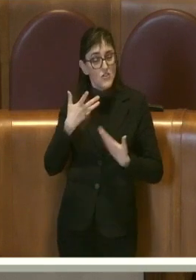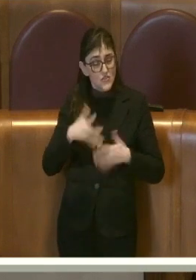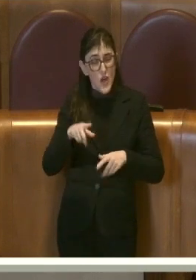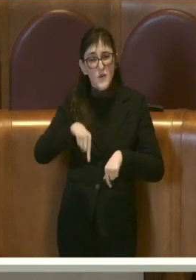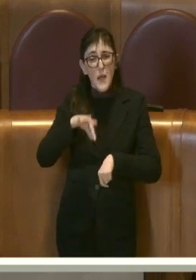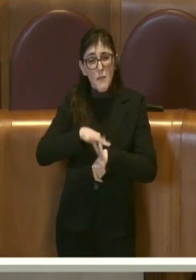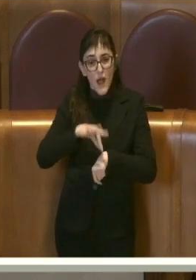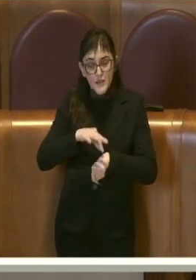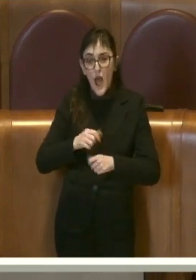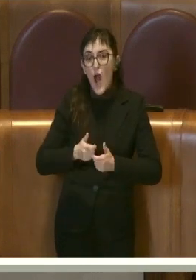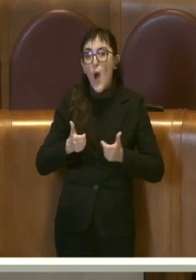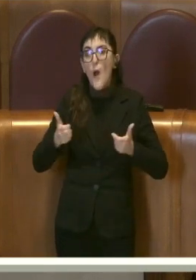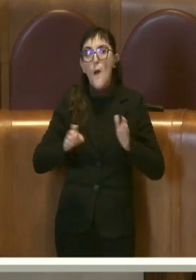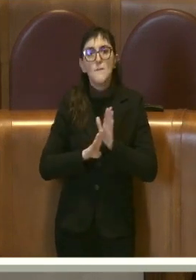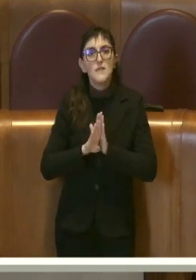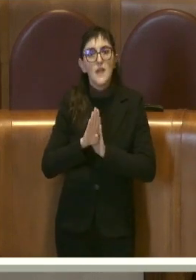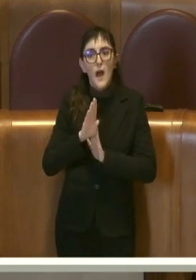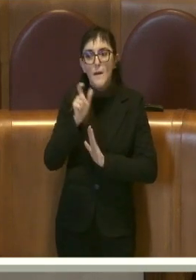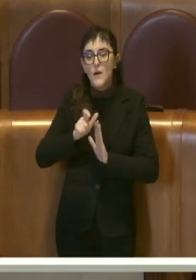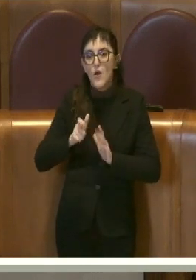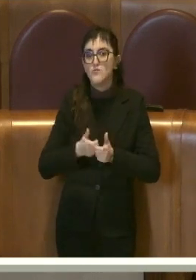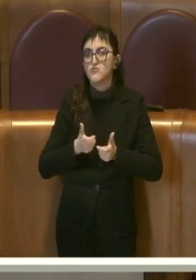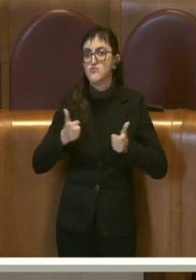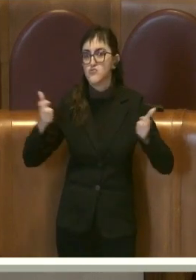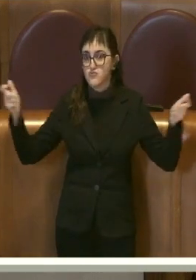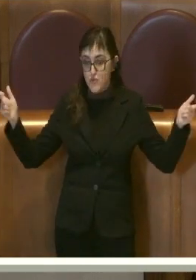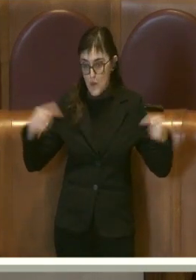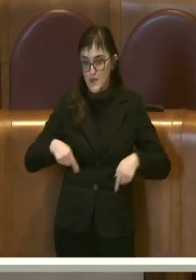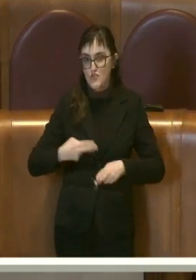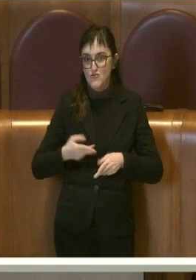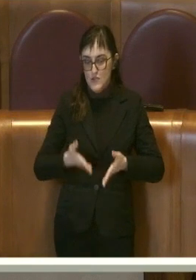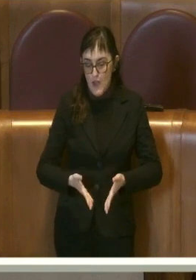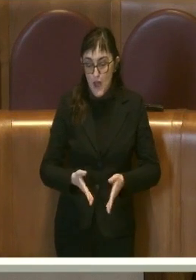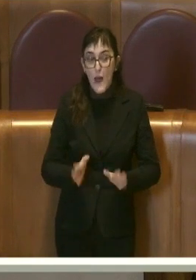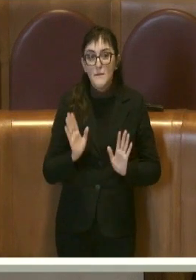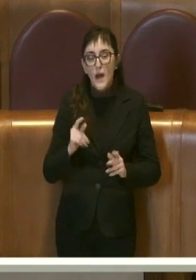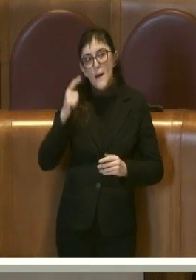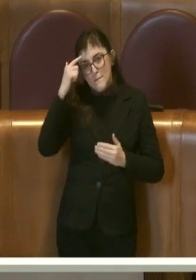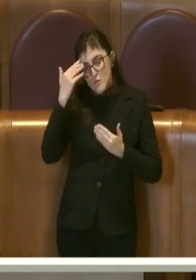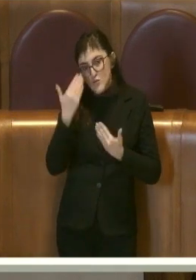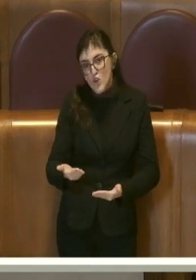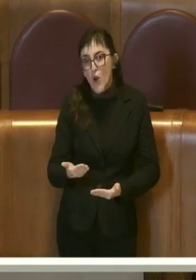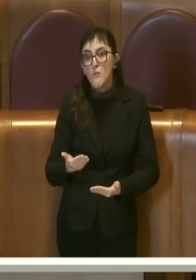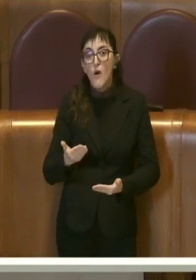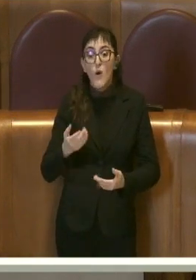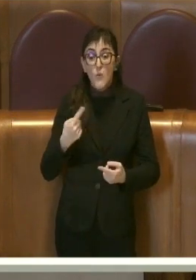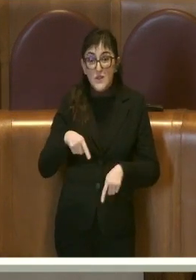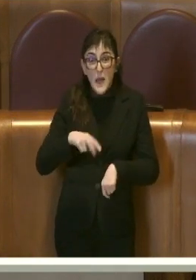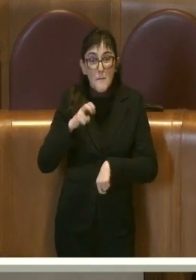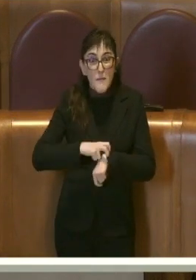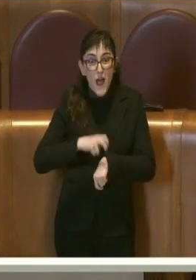paese e nella nostra città e che purtroppo spesso questa patologia